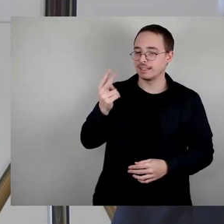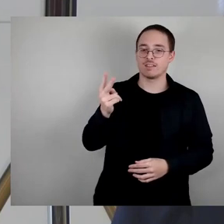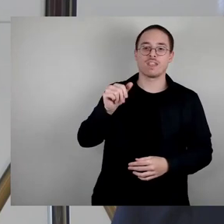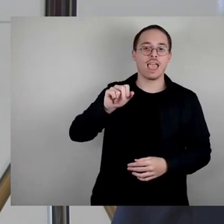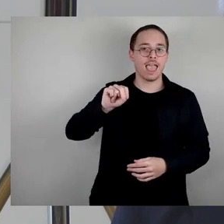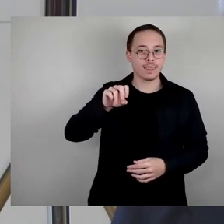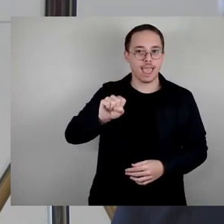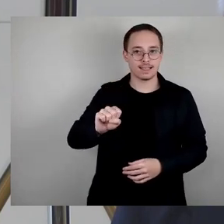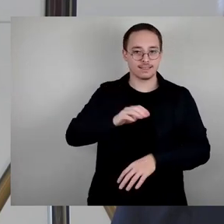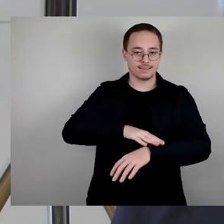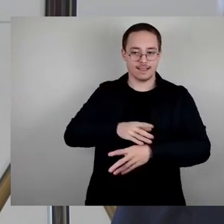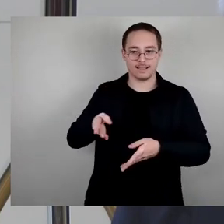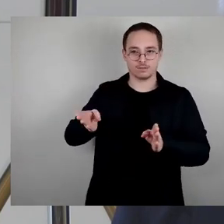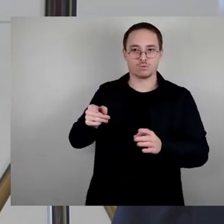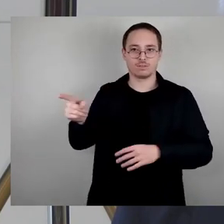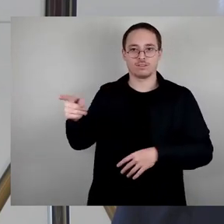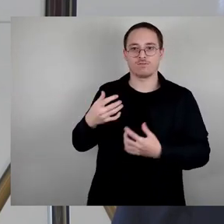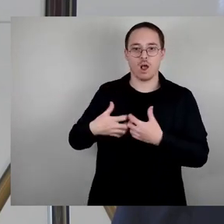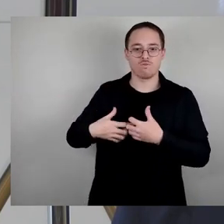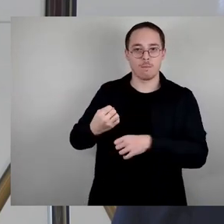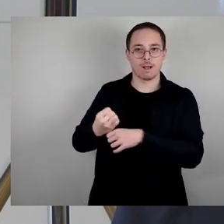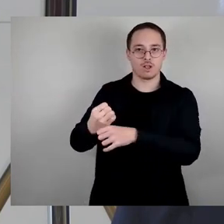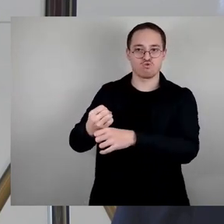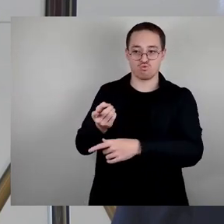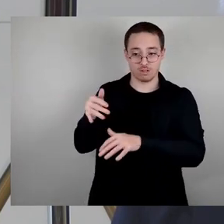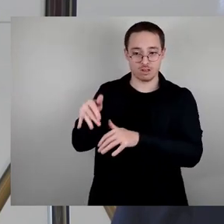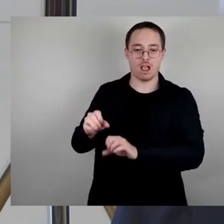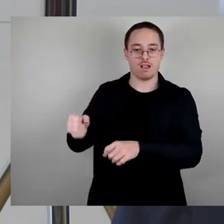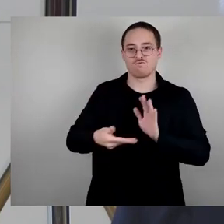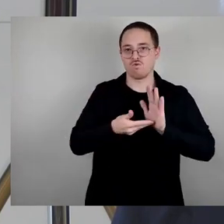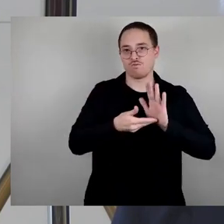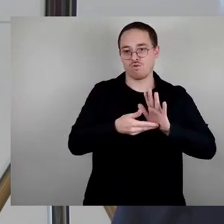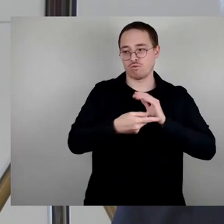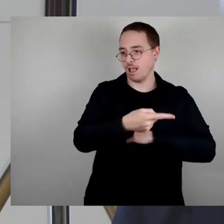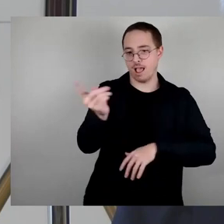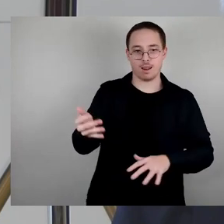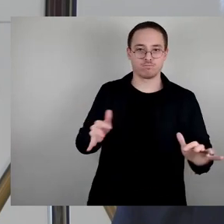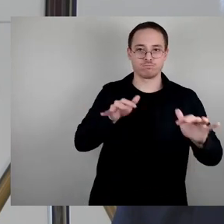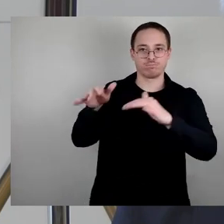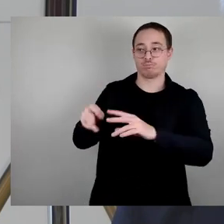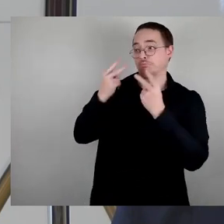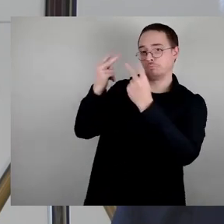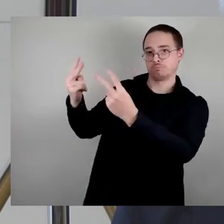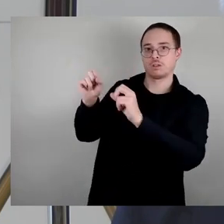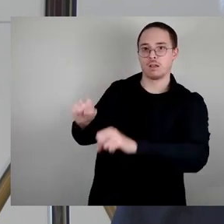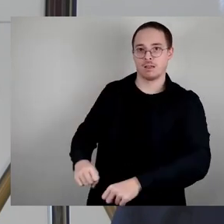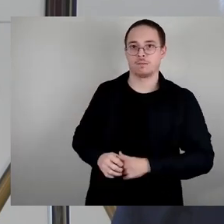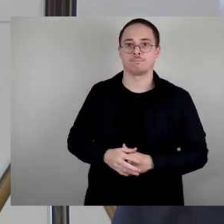Instituts für Sächsische Geschichte und Volkskunde vorgestellt, die im Auftrag des Kulturamtes durchgeführt wurden.